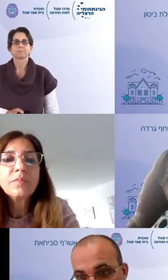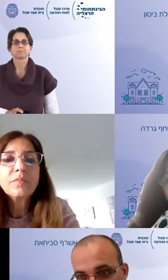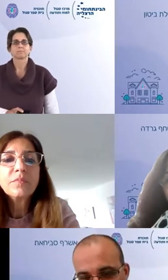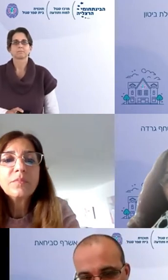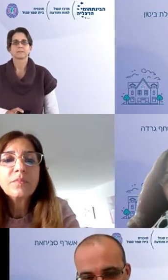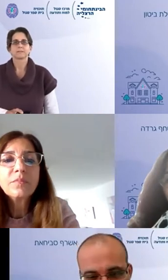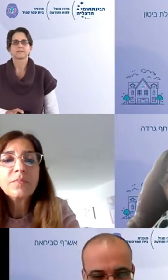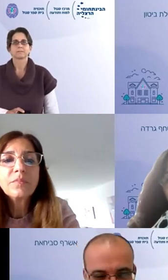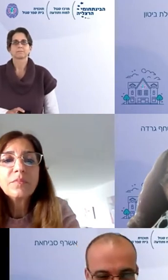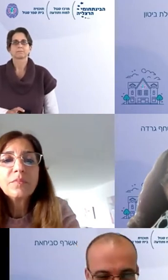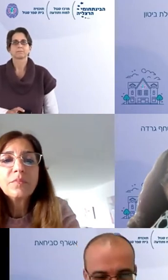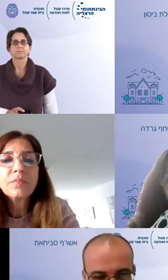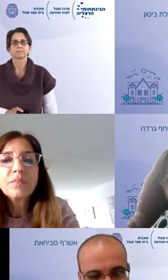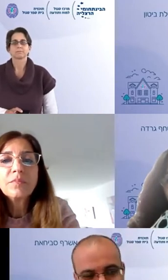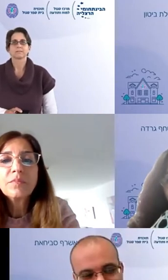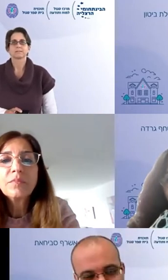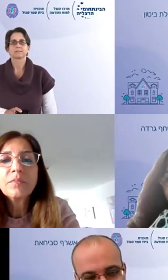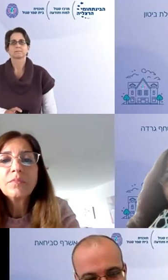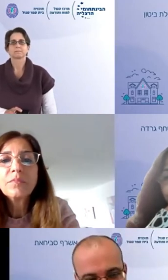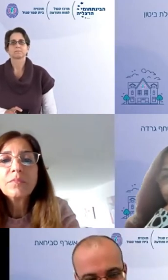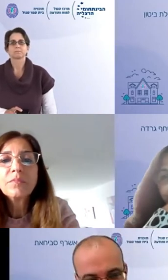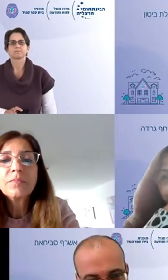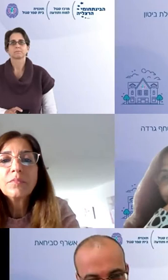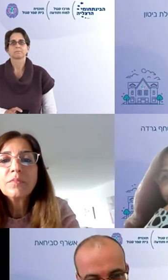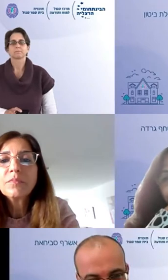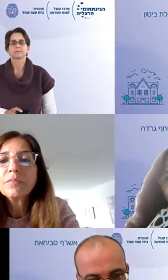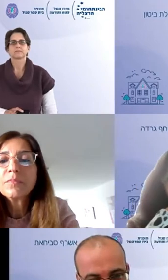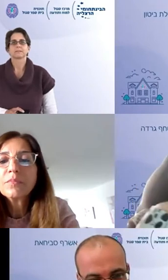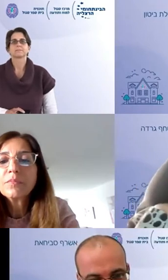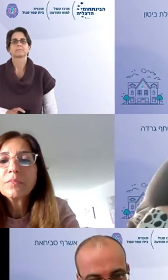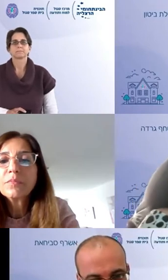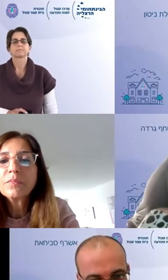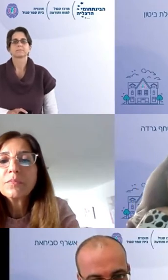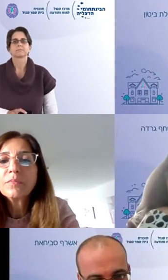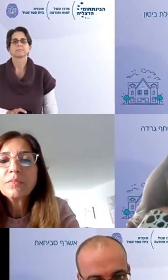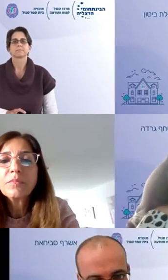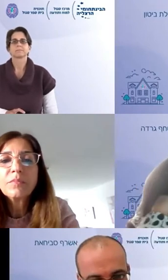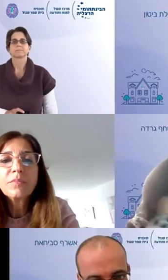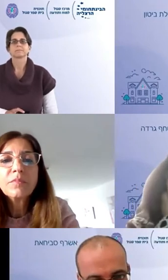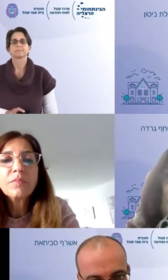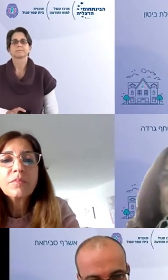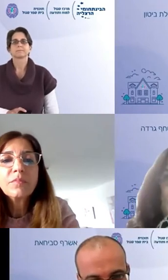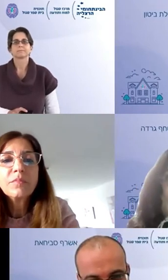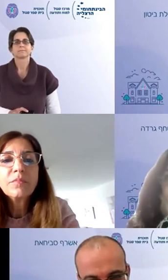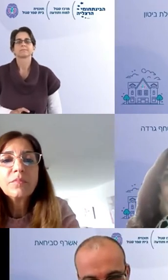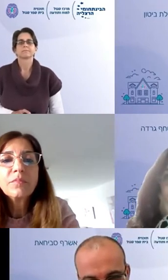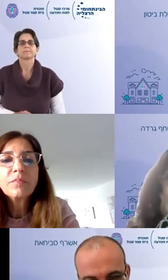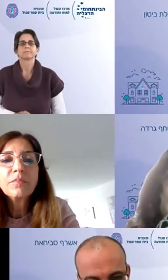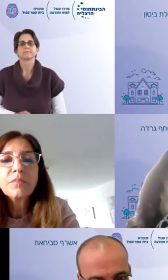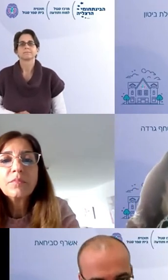תיכון ציבורי, רגיל עם אזורי רישום מסודרים ומוגדרים זאת אומרת אתן איזשהו צבע מהבחינה הזאת